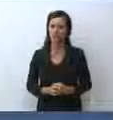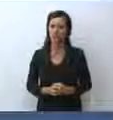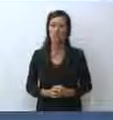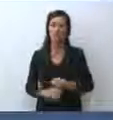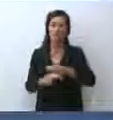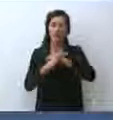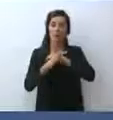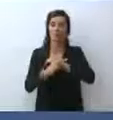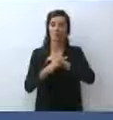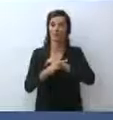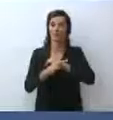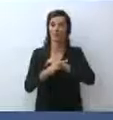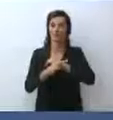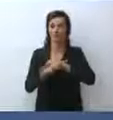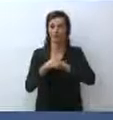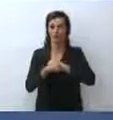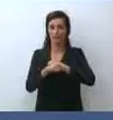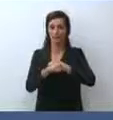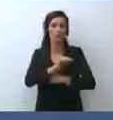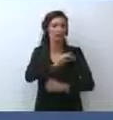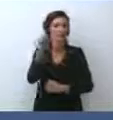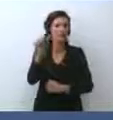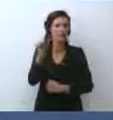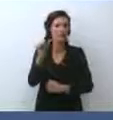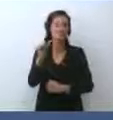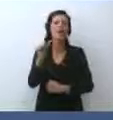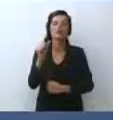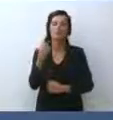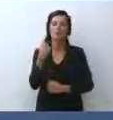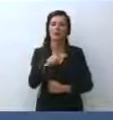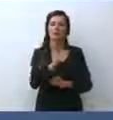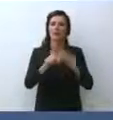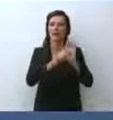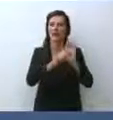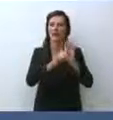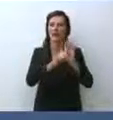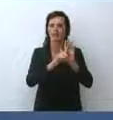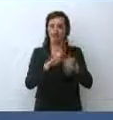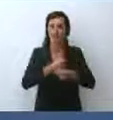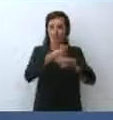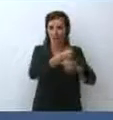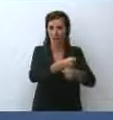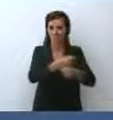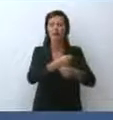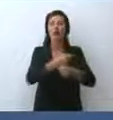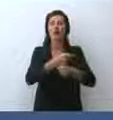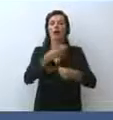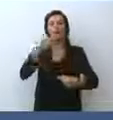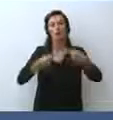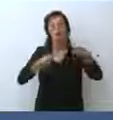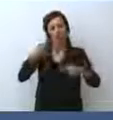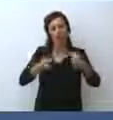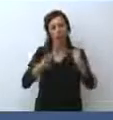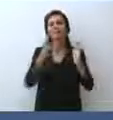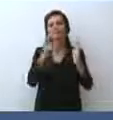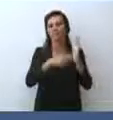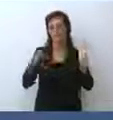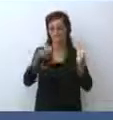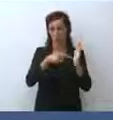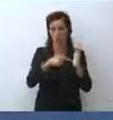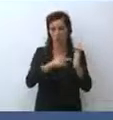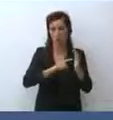provvedimenti che verranno presentati più presto sono quelli delle leggi delega di concorrenza e fisco. Poi